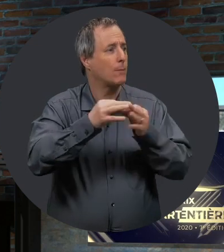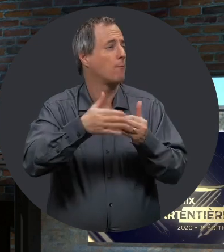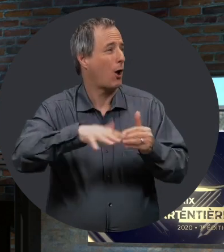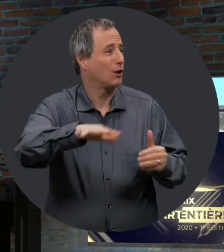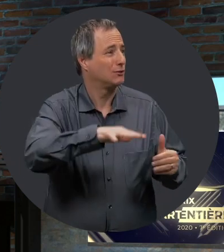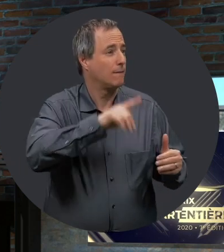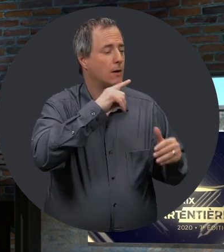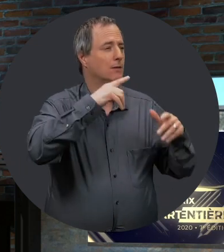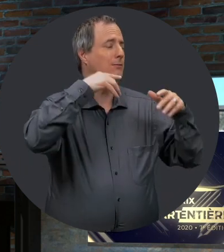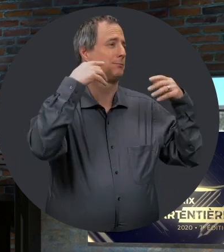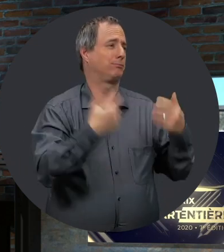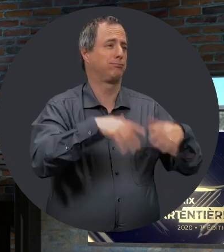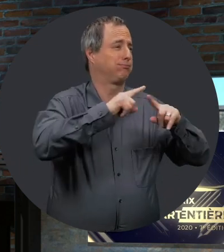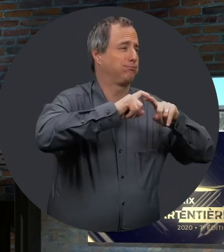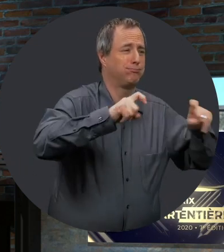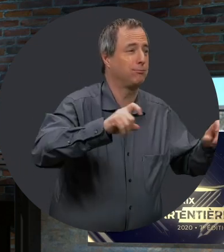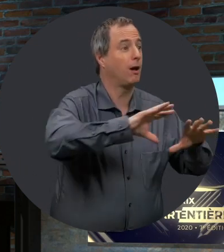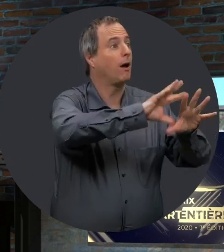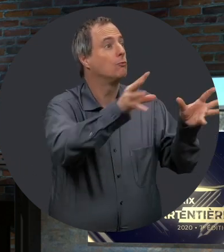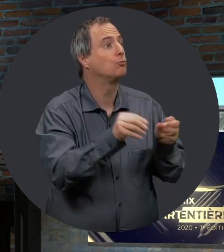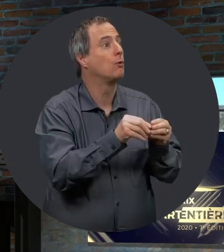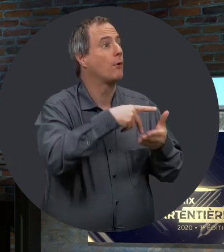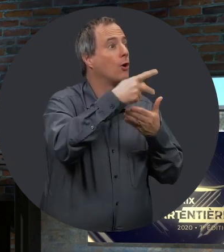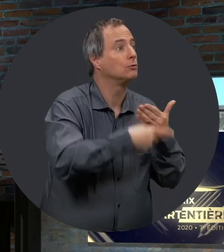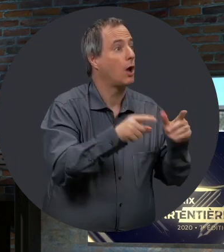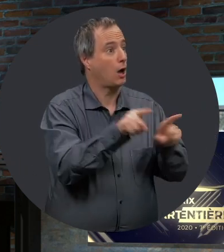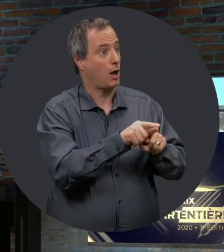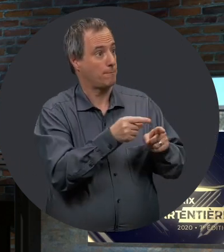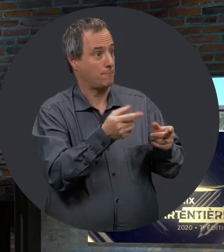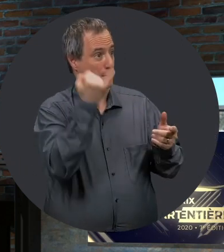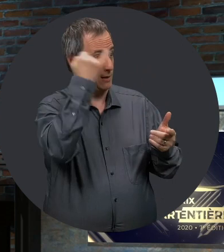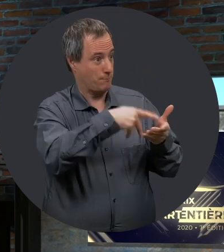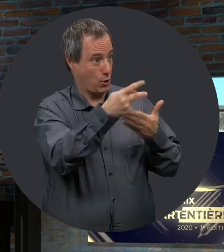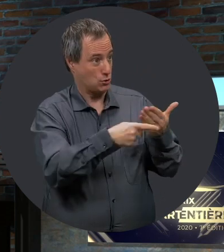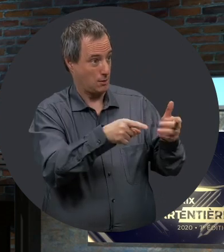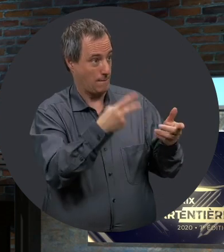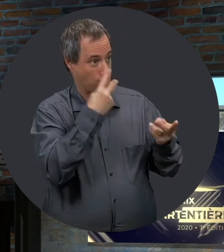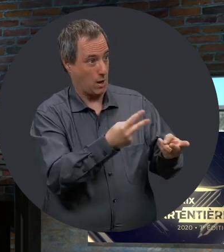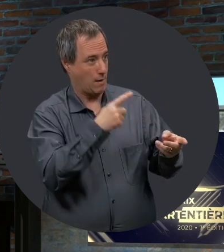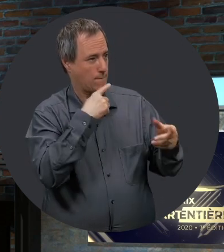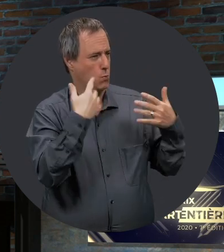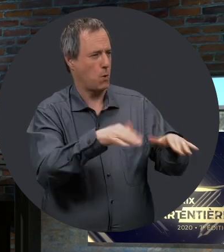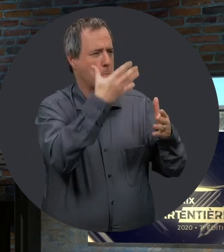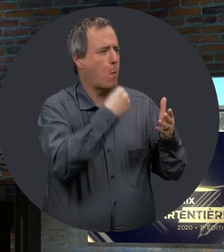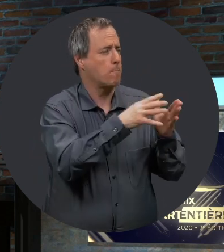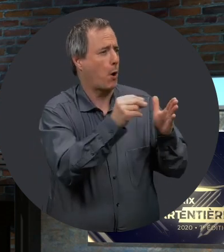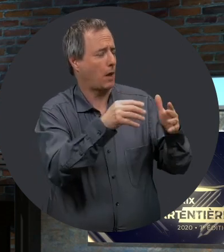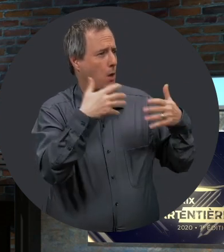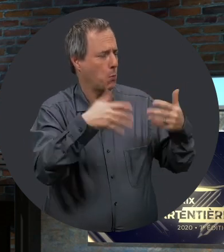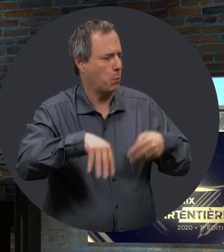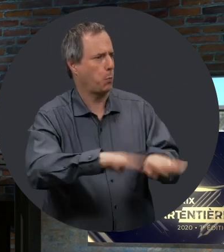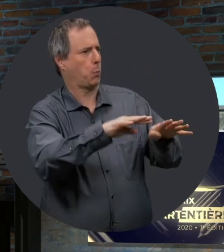proches. Donc, une grande variété. Et l'ensemble des projets, c'est des projets qui, à mon point de vue, sont